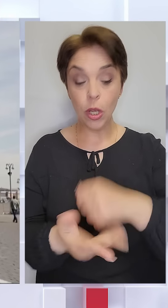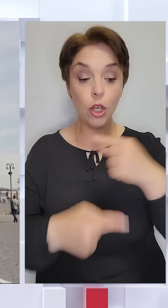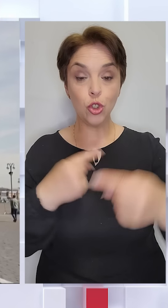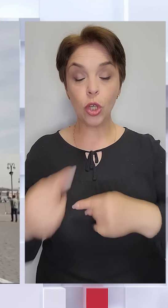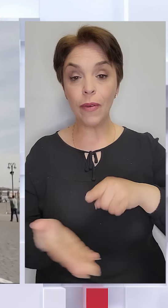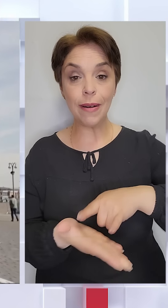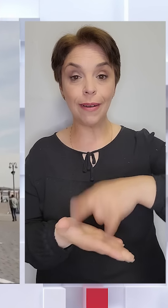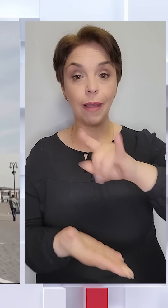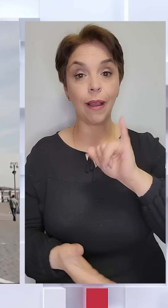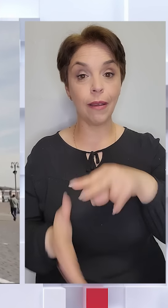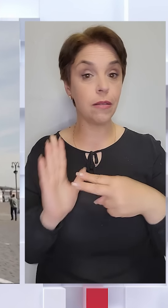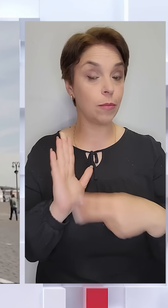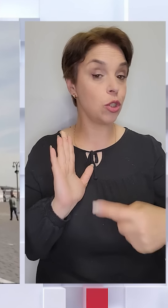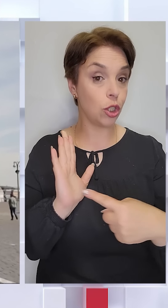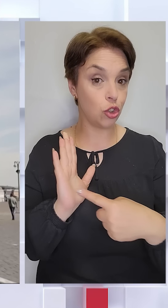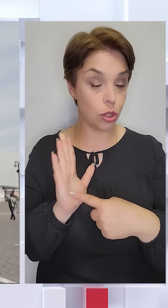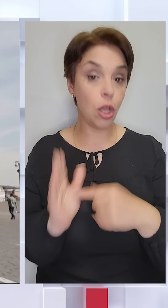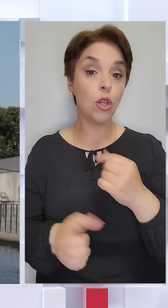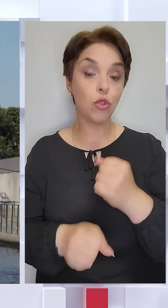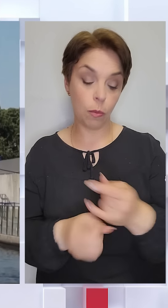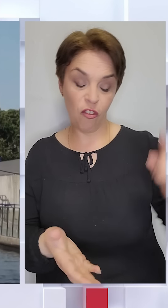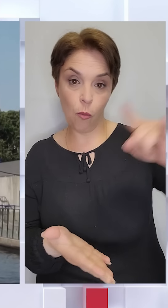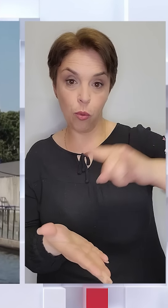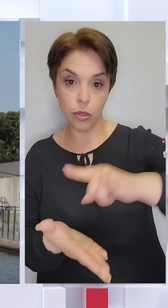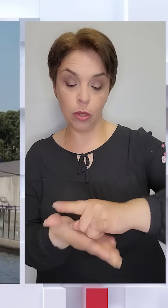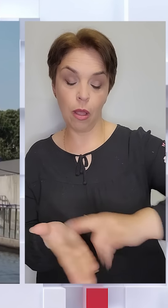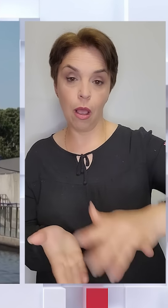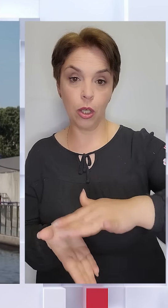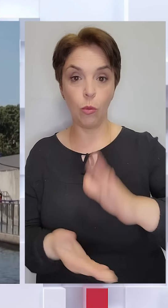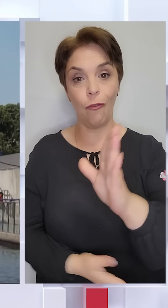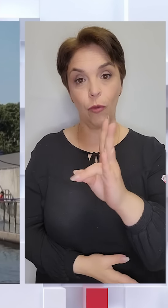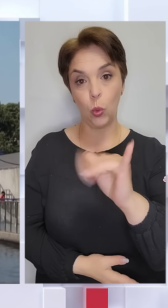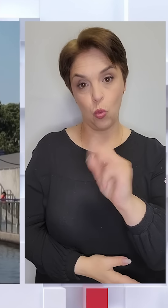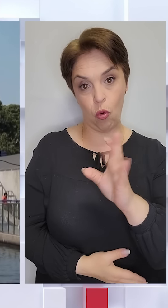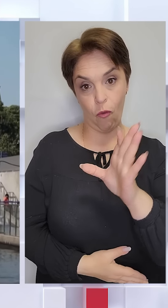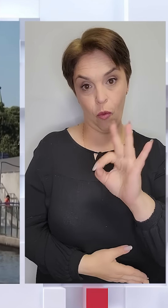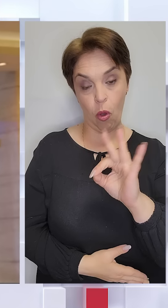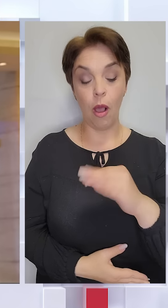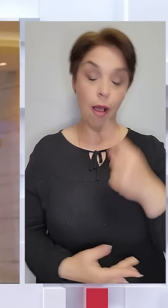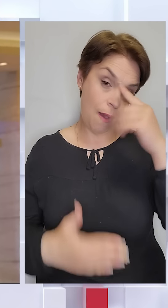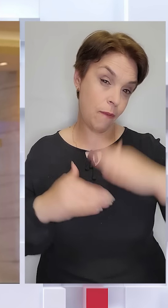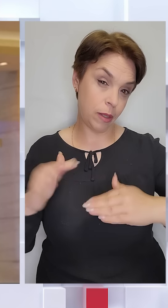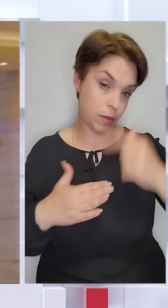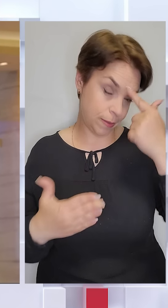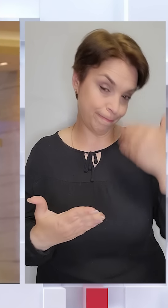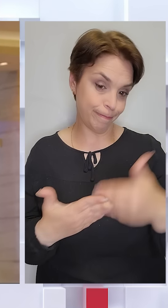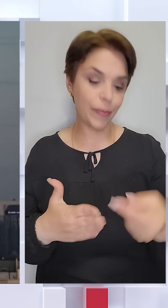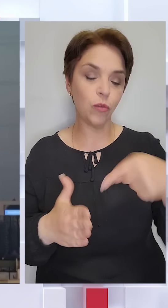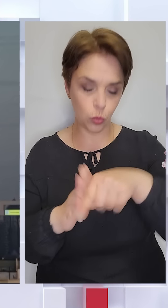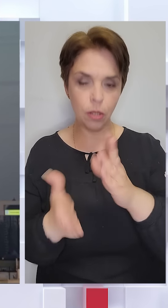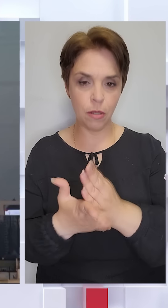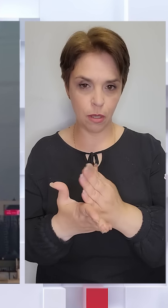іранський літак Іл-76 зробив посадку на аеродромі Внуково. Фахівці припускають на борту вантаж